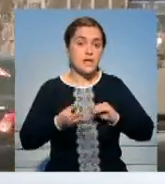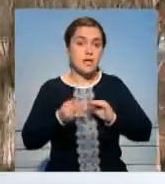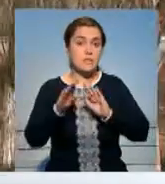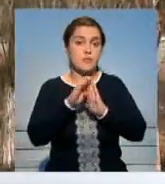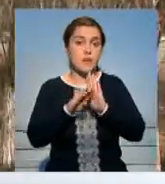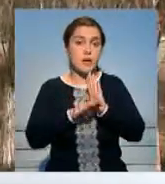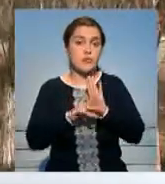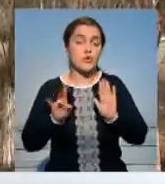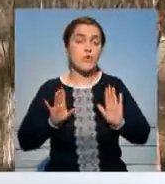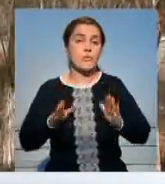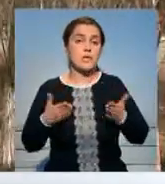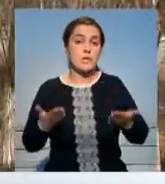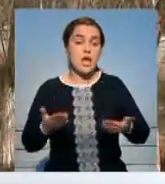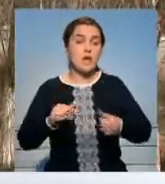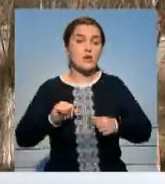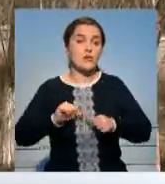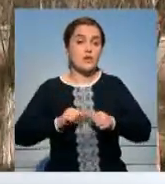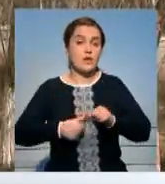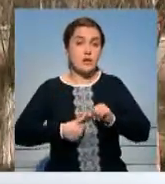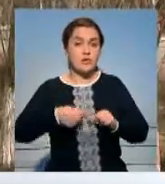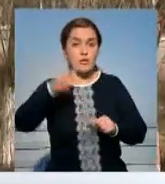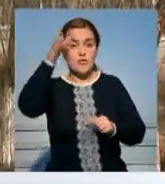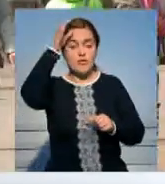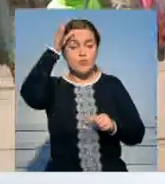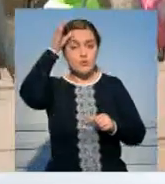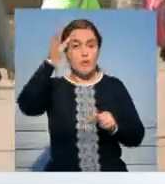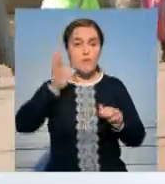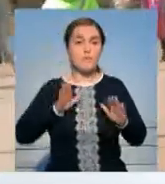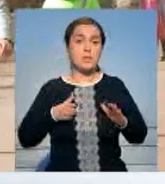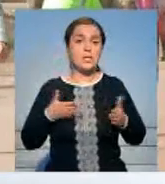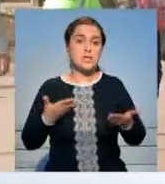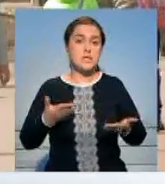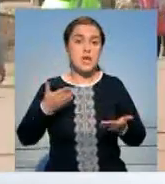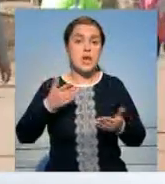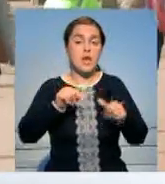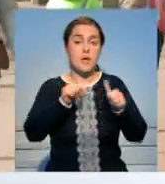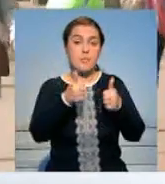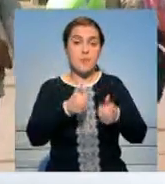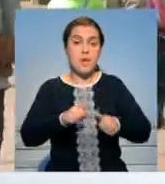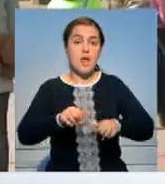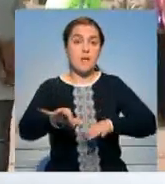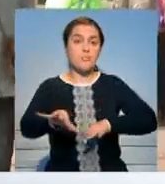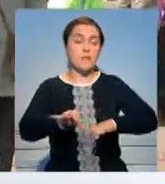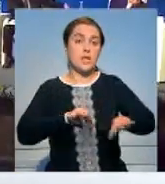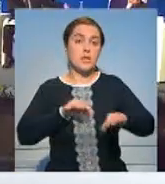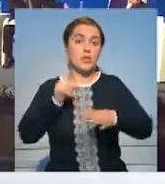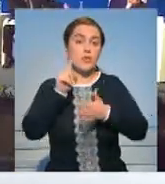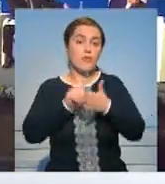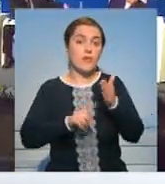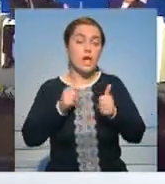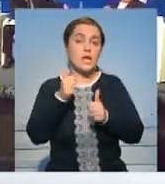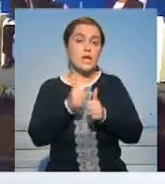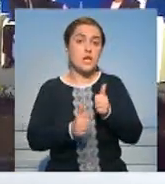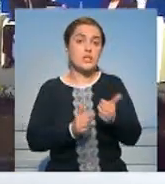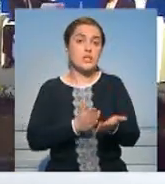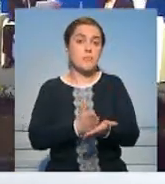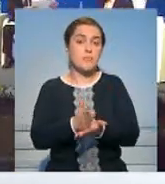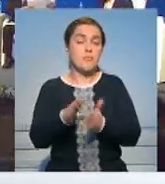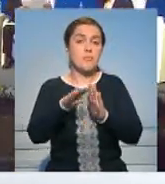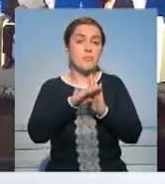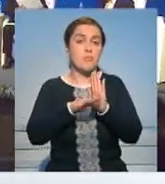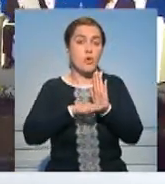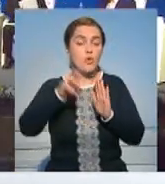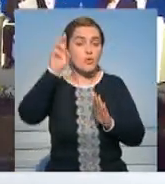необходимо презентовать регулярно. Кроме того, ученые предложили разработать научную модель проектов. Они уверены, что каждое направление